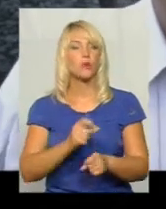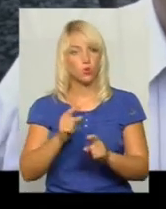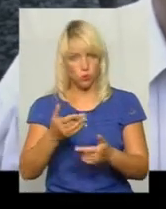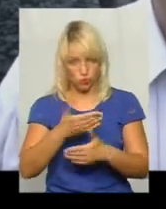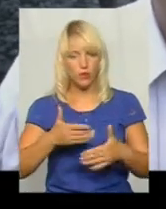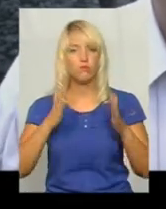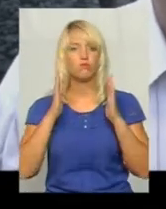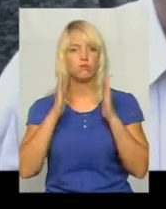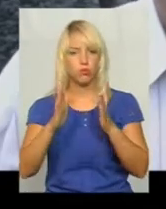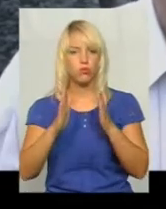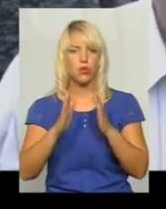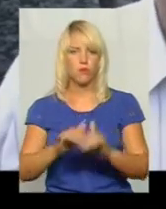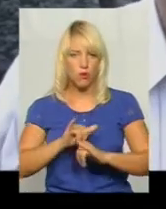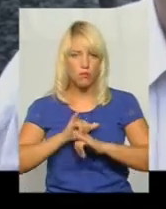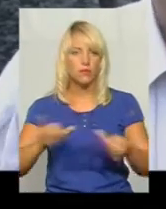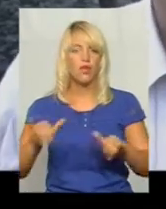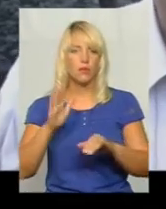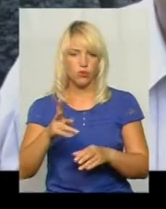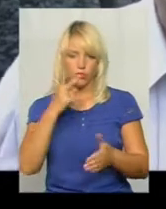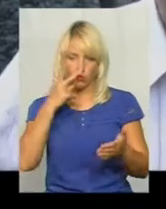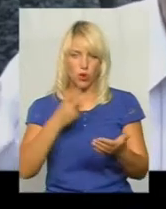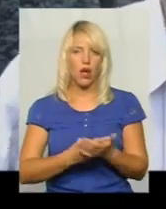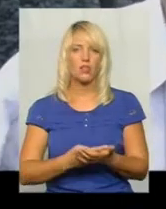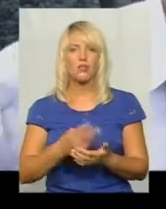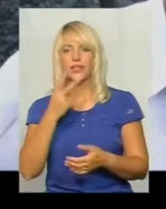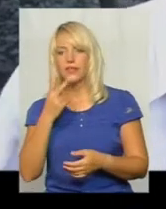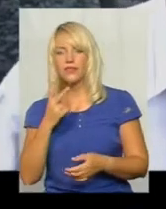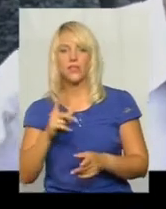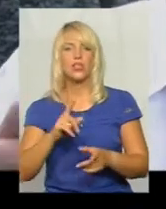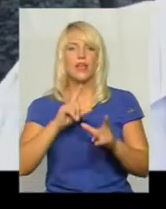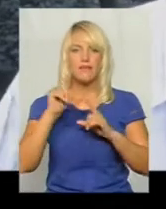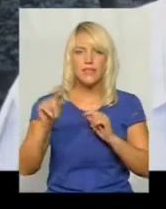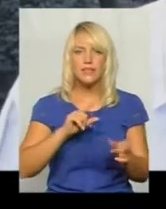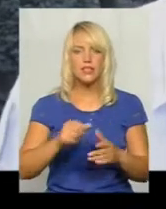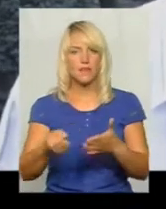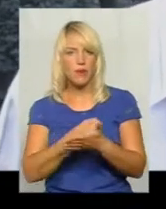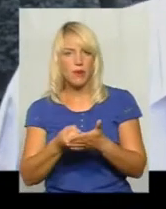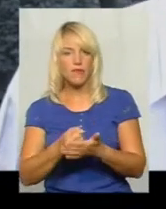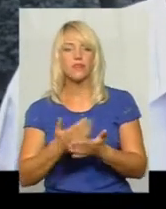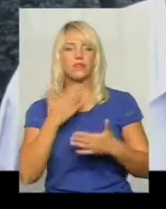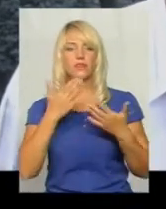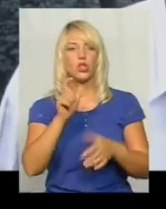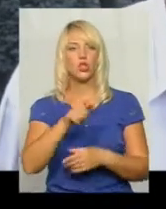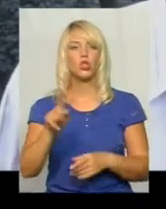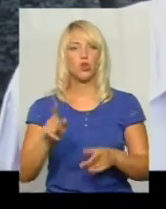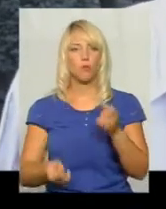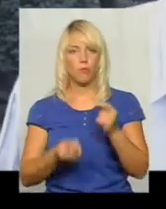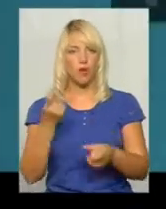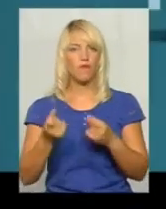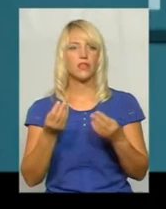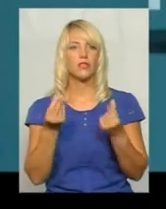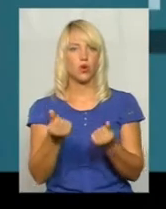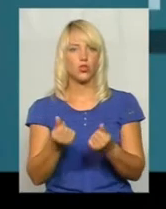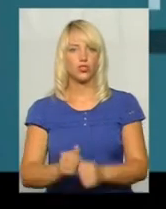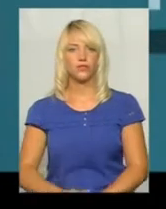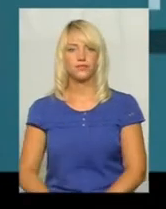будемо розкручувати, дивитись, показувати, їздити, вибивати, звертатись до людей, щоб з'явилися гроші.